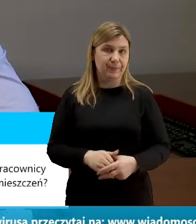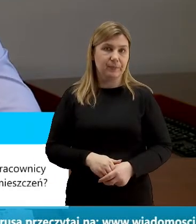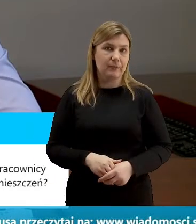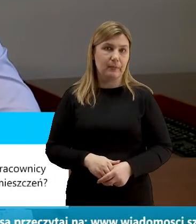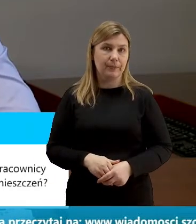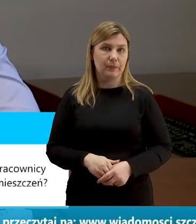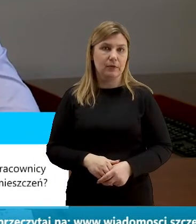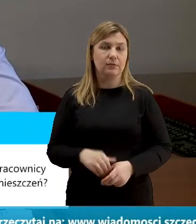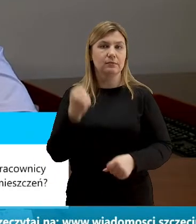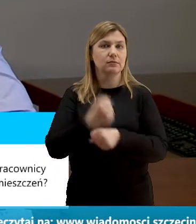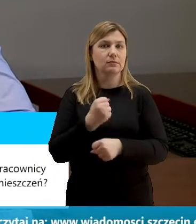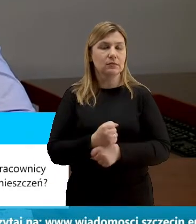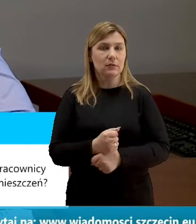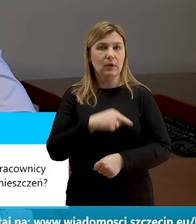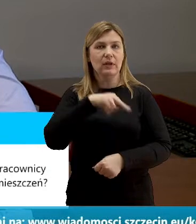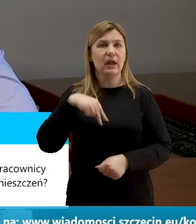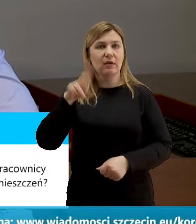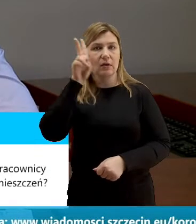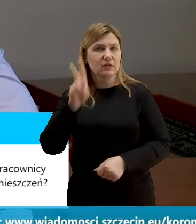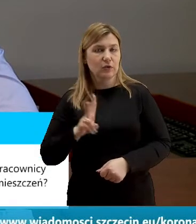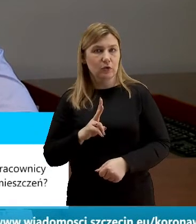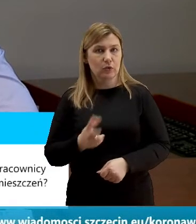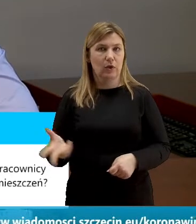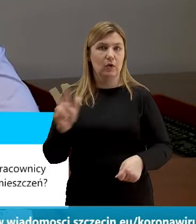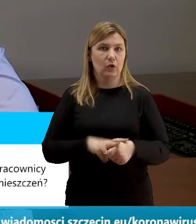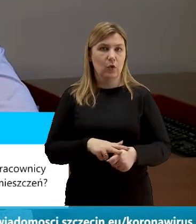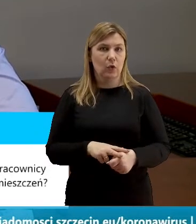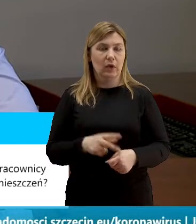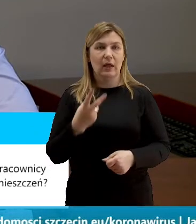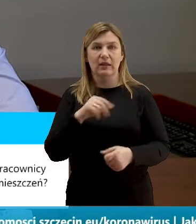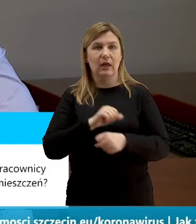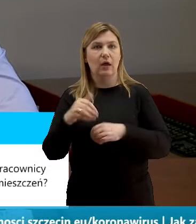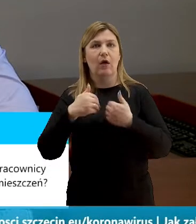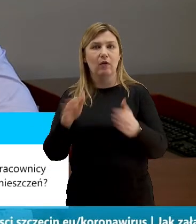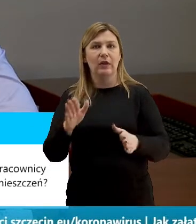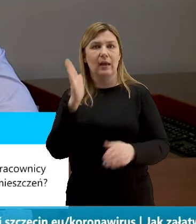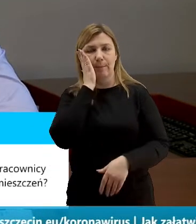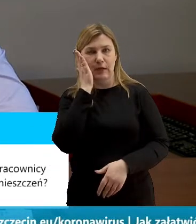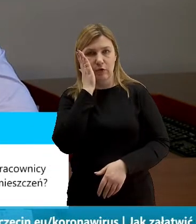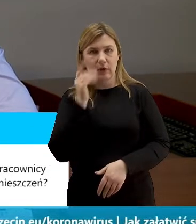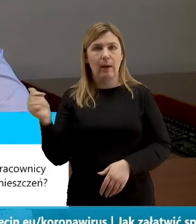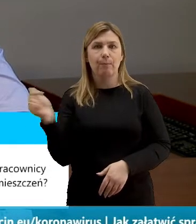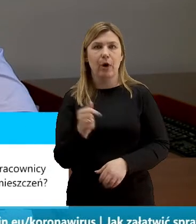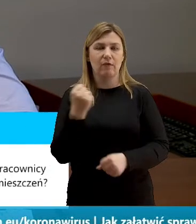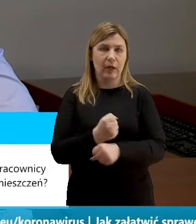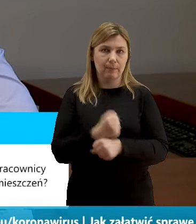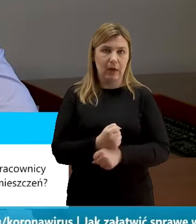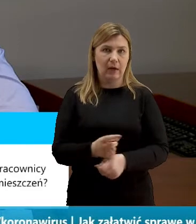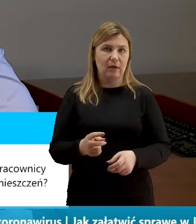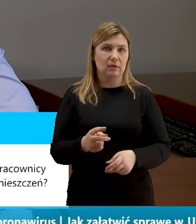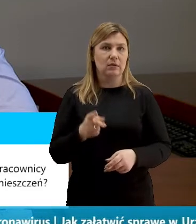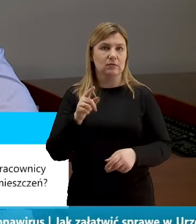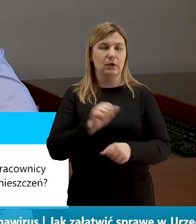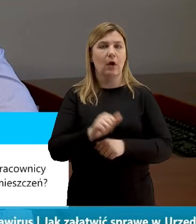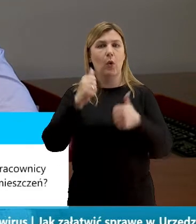pracownicy w naszych instytucjach które nie są otwarte dla mieszkańców powinni pracować w zakresie ustalonym przez